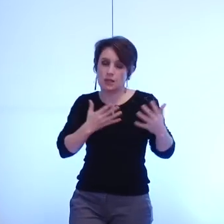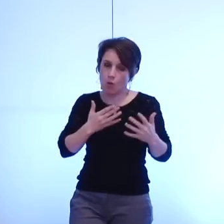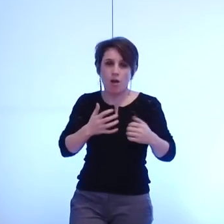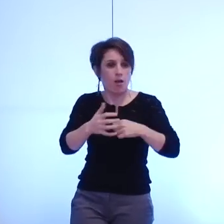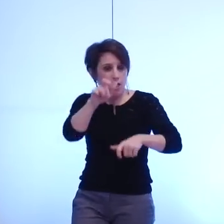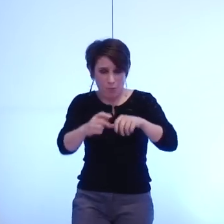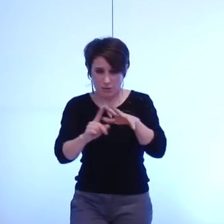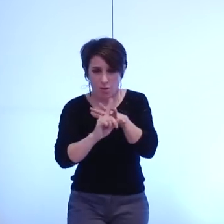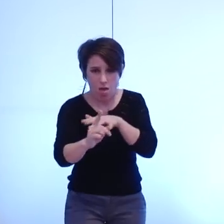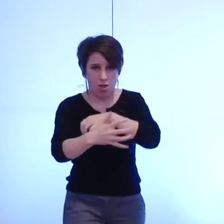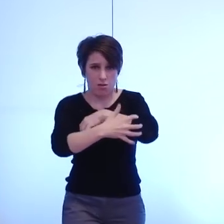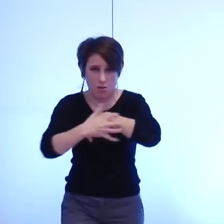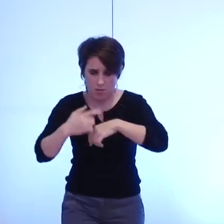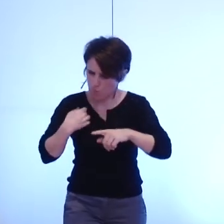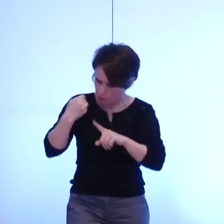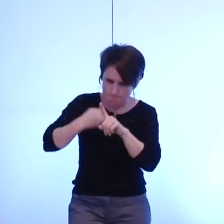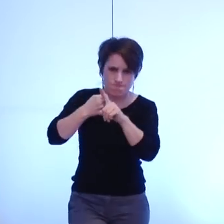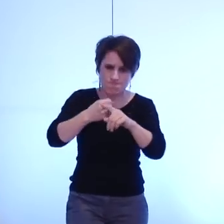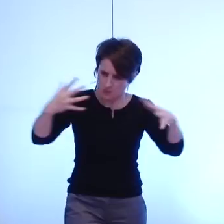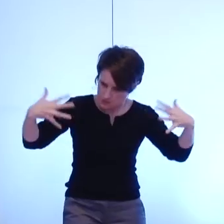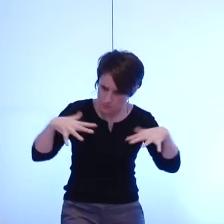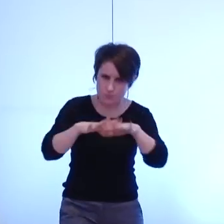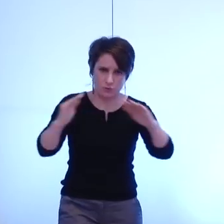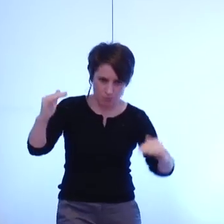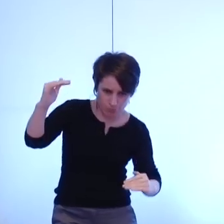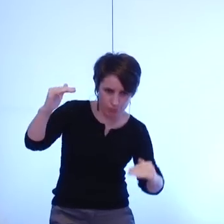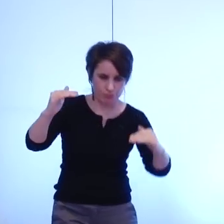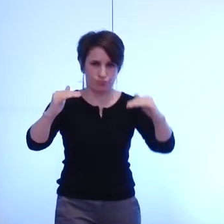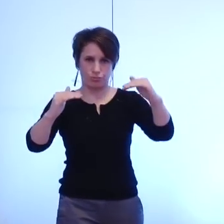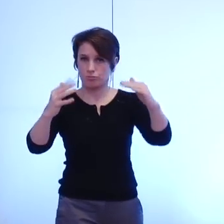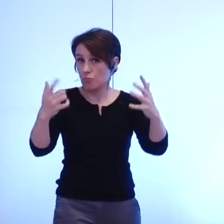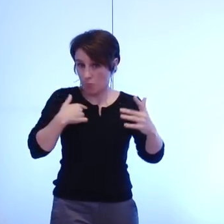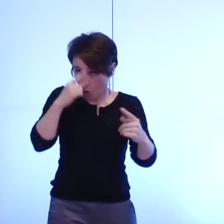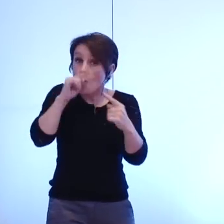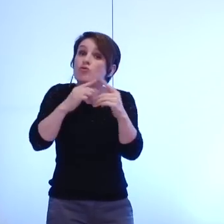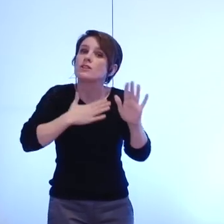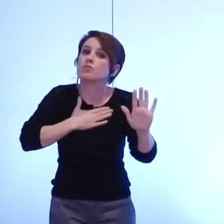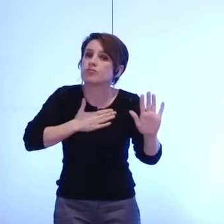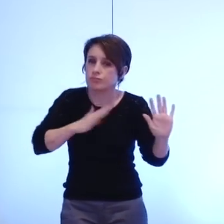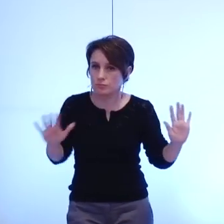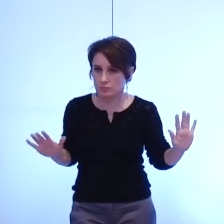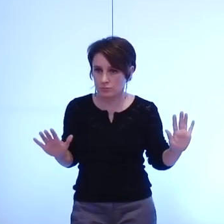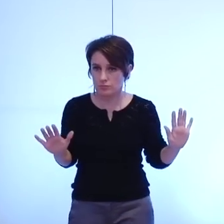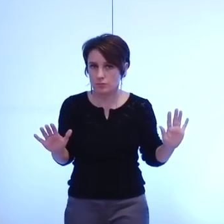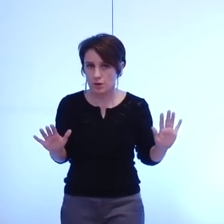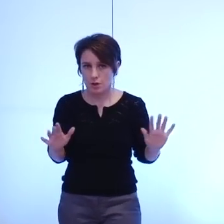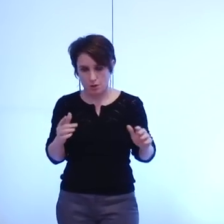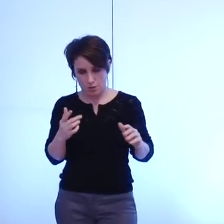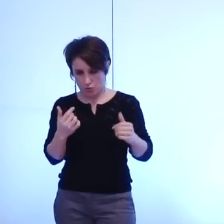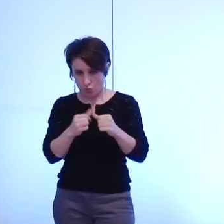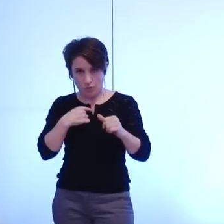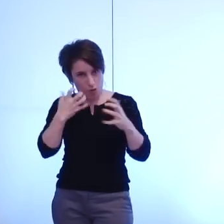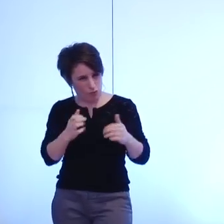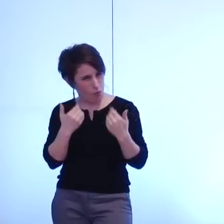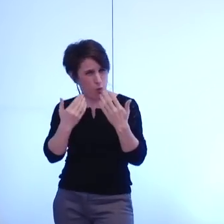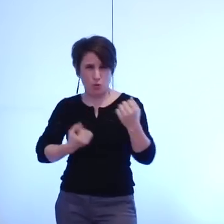les inégalités territoriales sur cette agglomération au travers de ces grands services publics que l'on